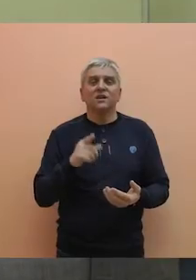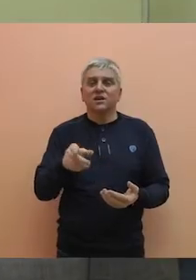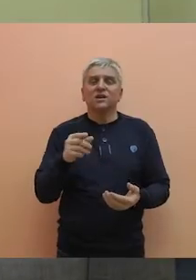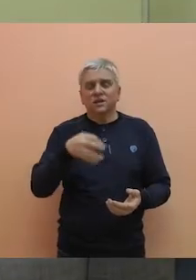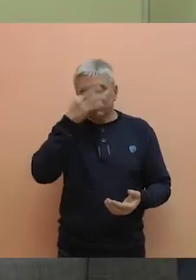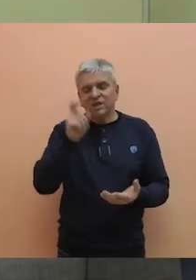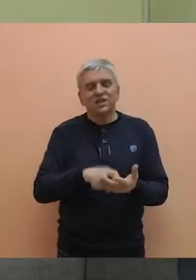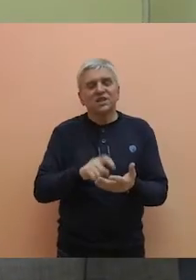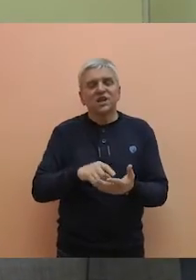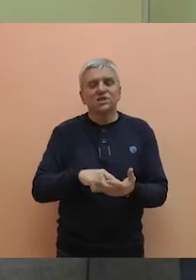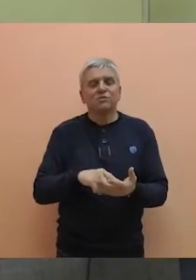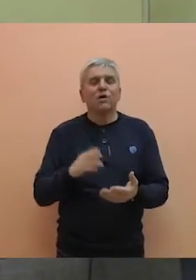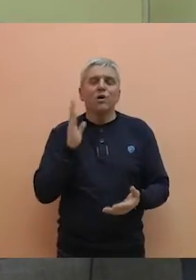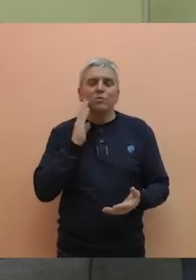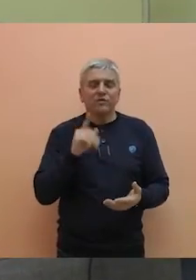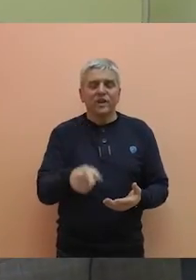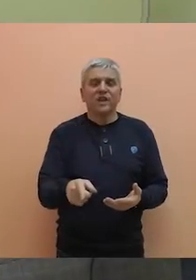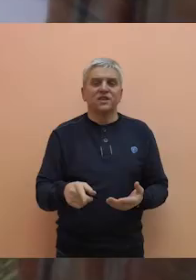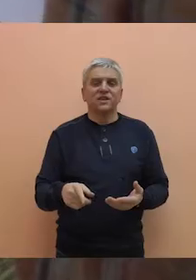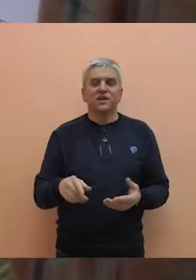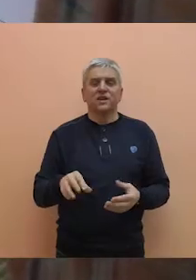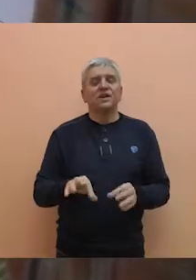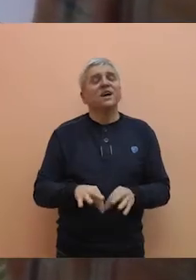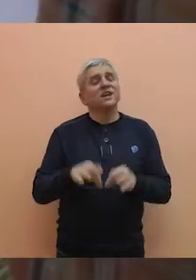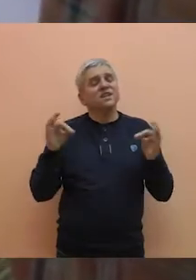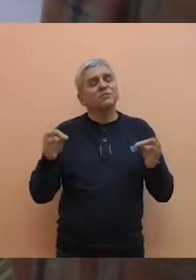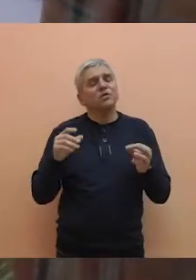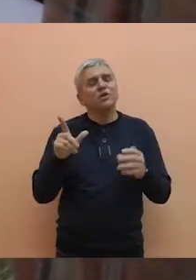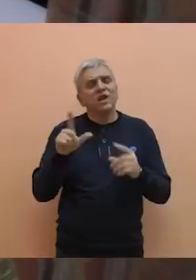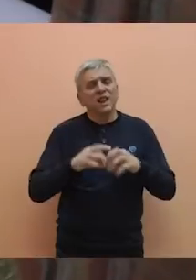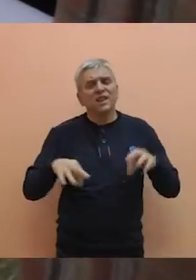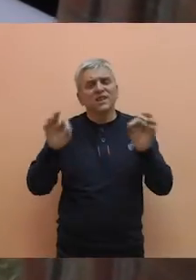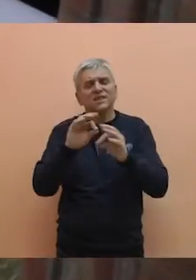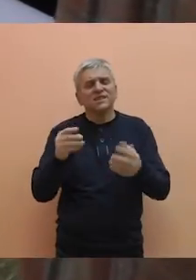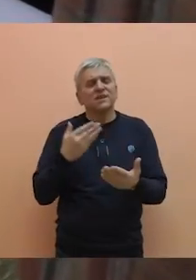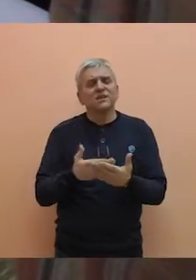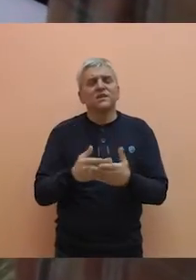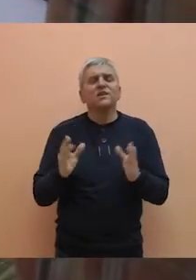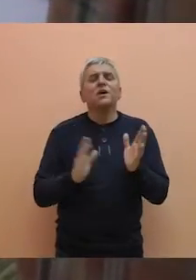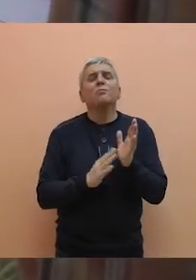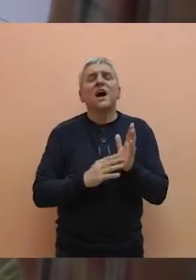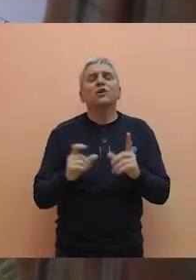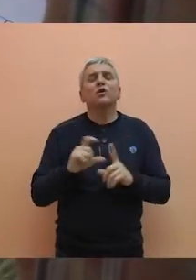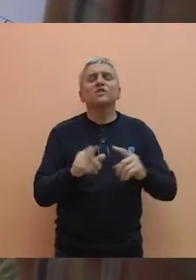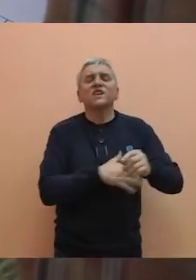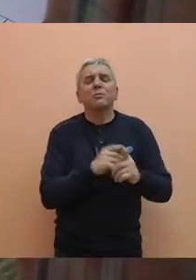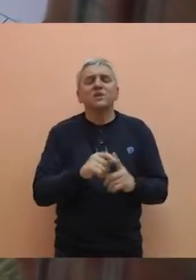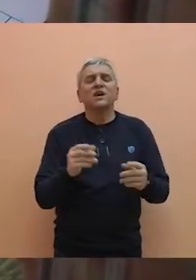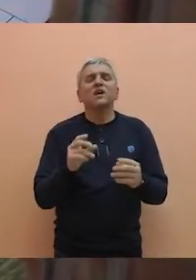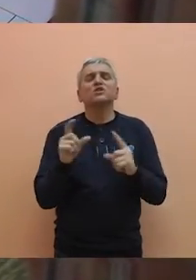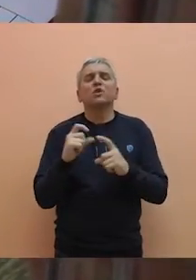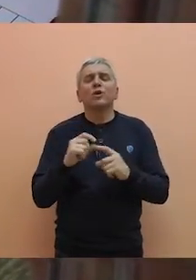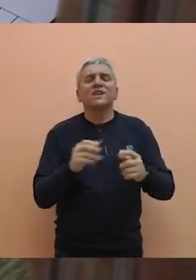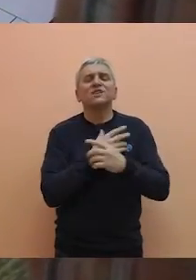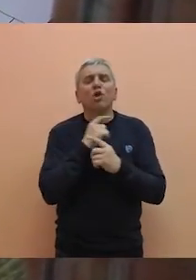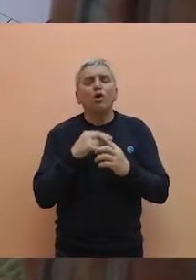Dakle, tražimo poverenja, tražimo veru u ljude koje smo kandidovali. Na izbornoj listi Demokratska stranka nalaze se Marko Đapić, Slobodan